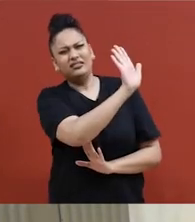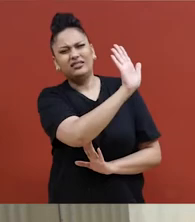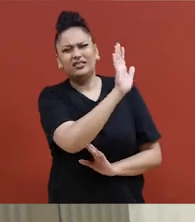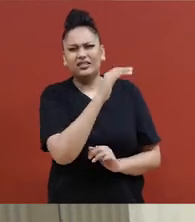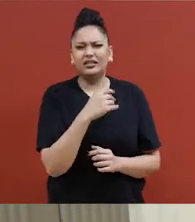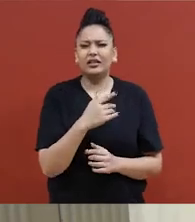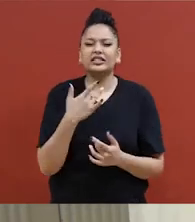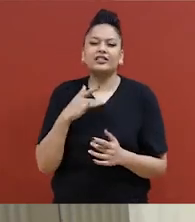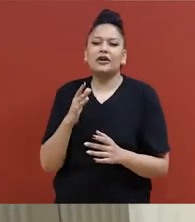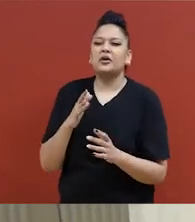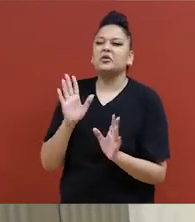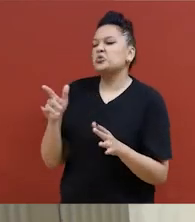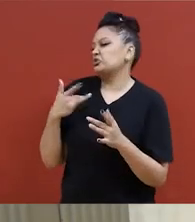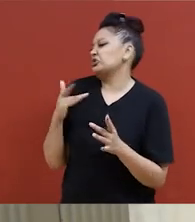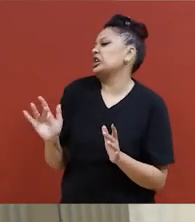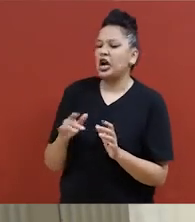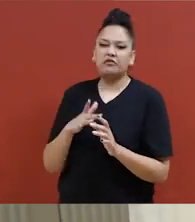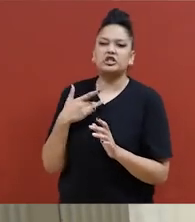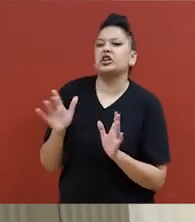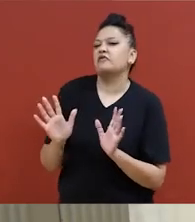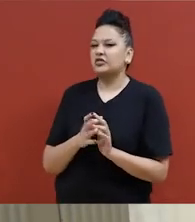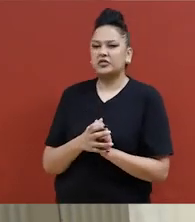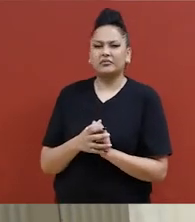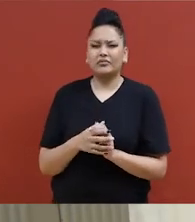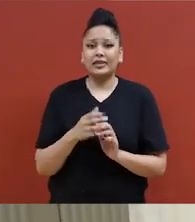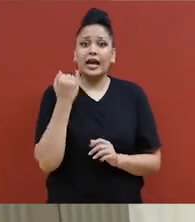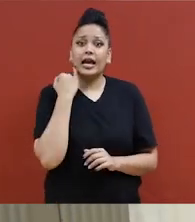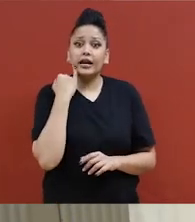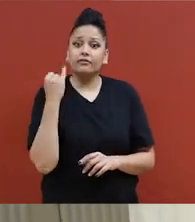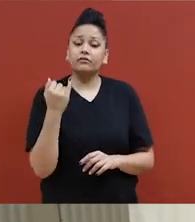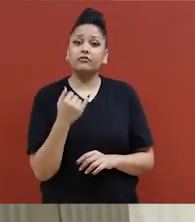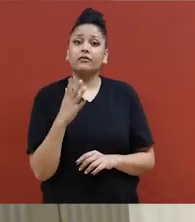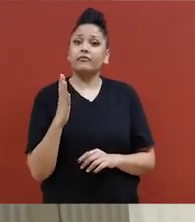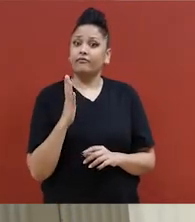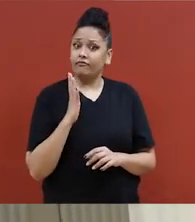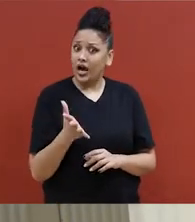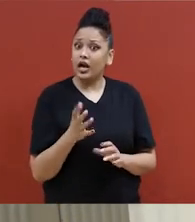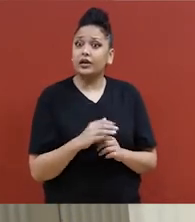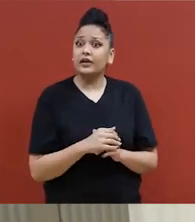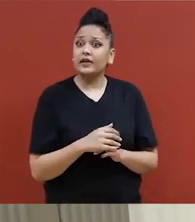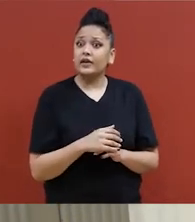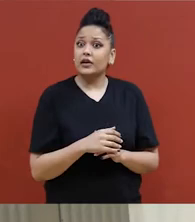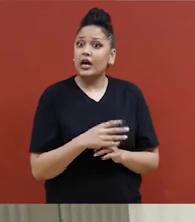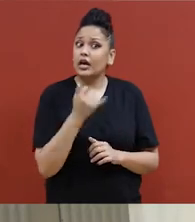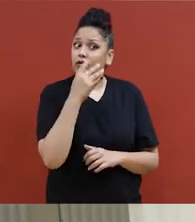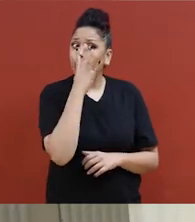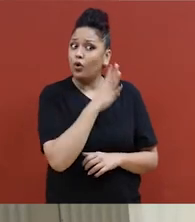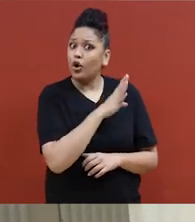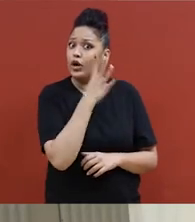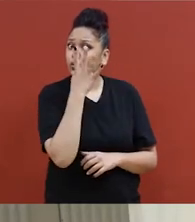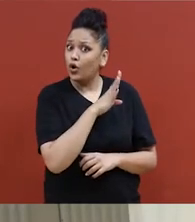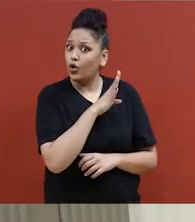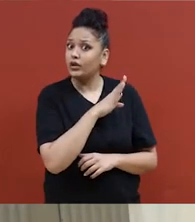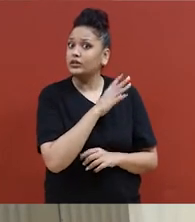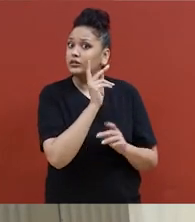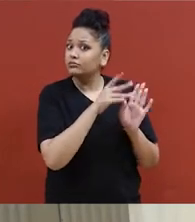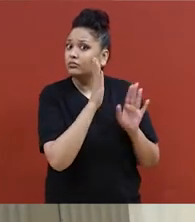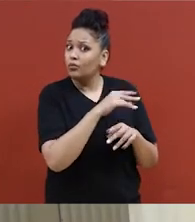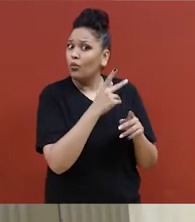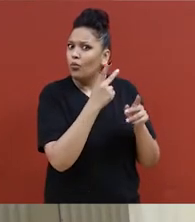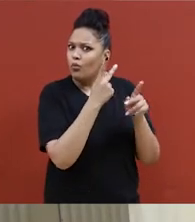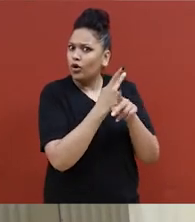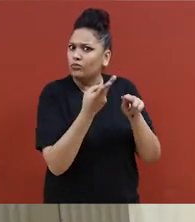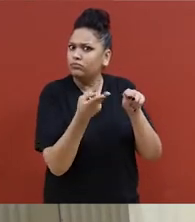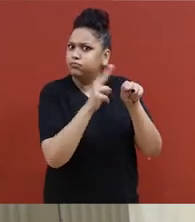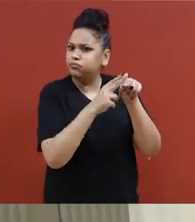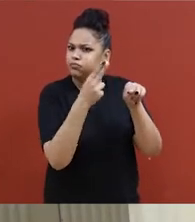passer quelque chose et qu'une personne aggrave la situation, les gens diront, eh bien, tu devrais apprendre à parler pour toi